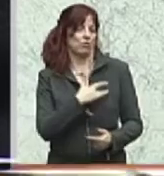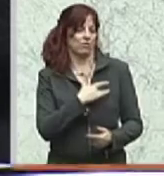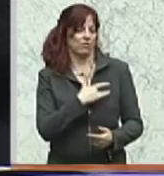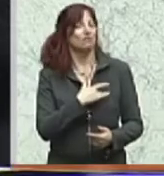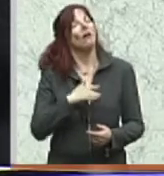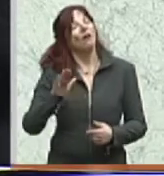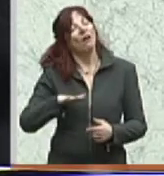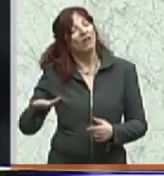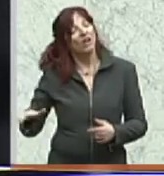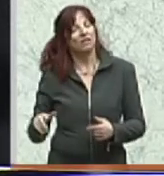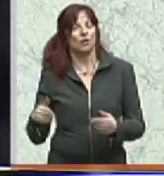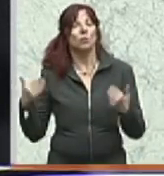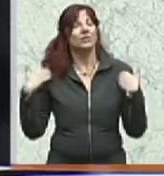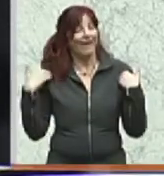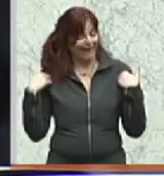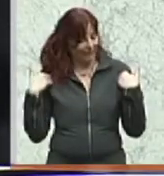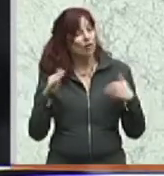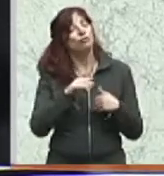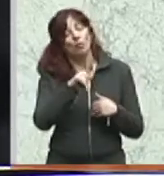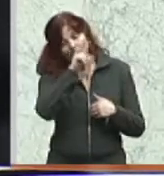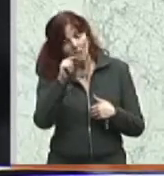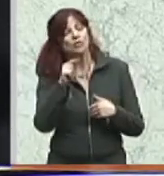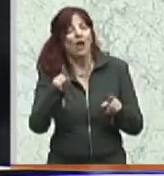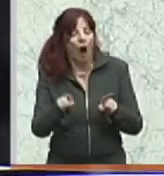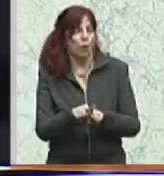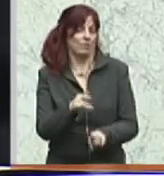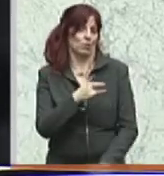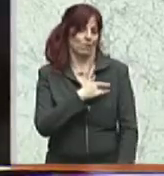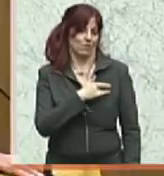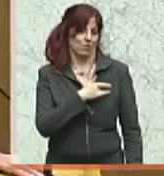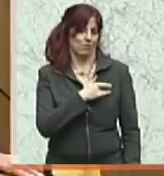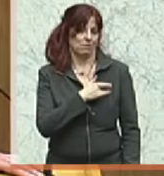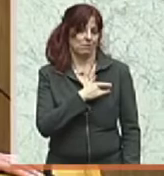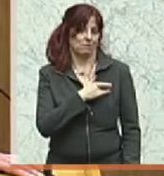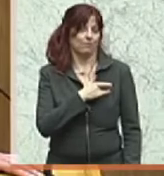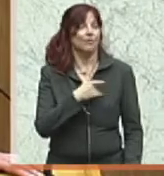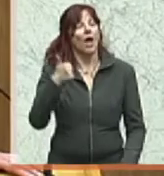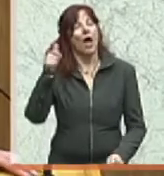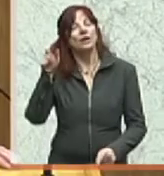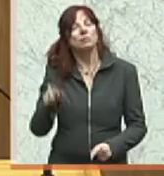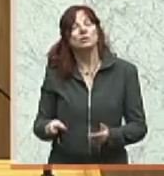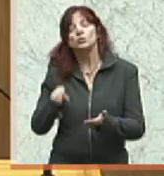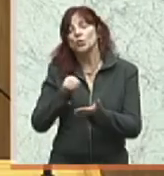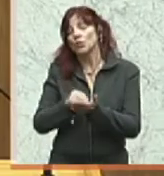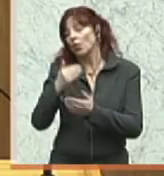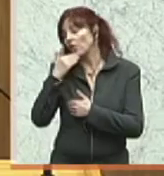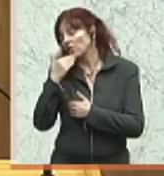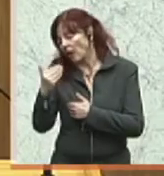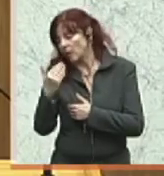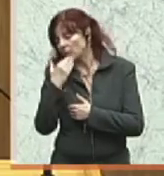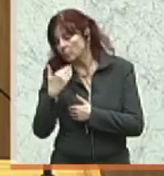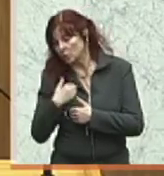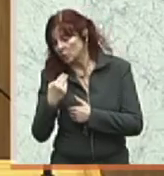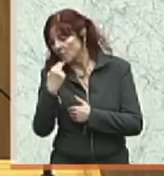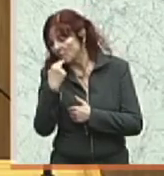Menschen da auch betroffen sind. Ich möchte vielleicht einem noch danken, der noch nicht erwähnt worden ist, Staatssekretär Ostermeyer,